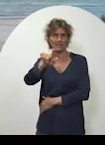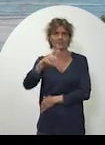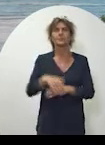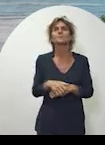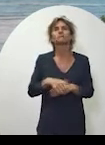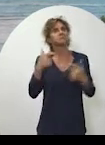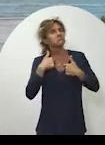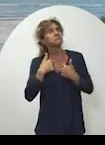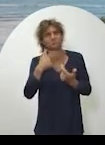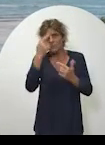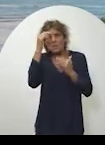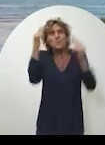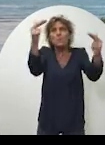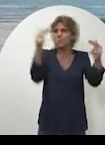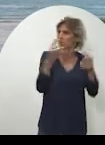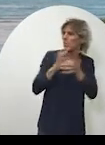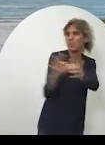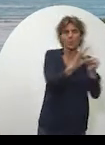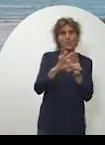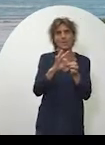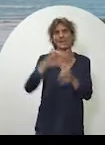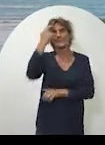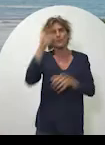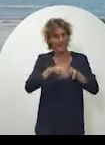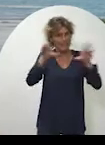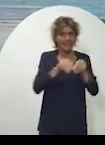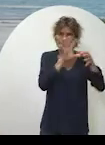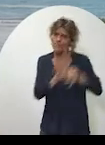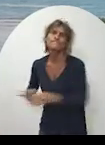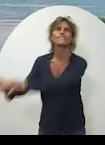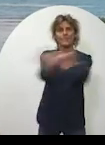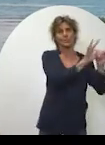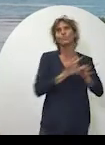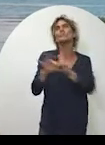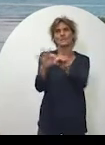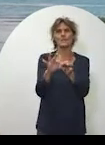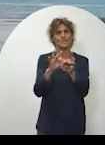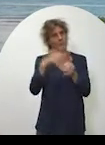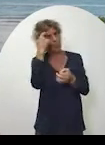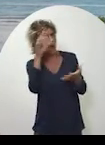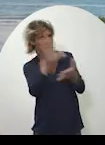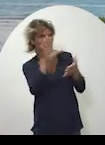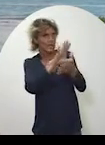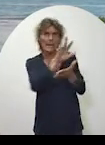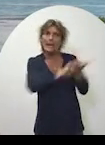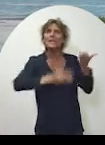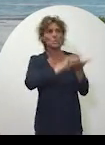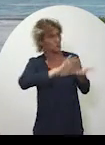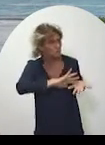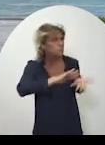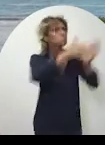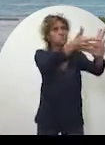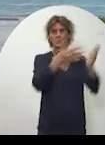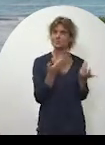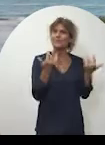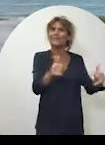souhaite que la solidarité et l'esprit d'équipe nous unissent dans l'intérêt supérieur de notre région pour mener